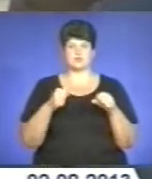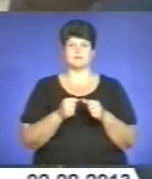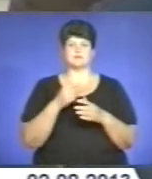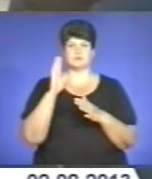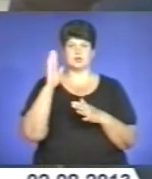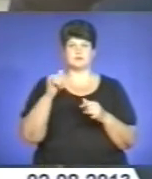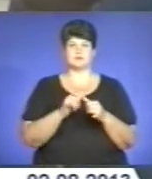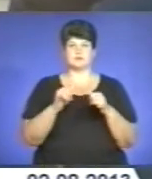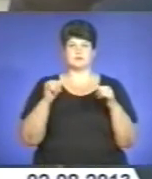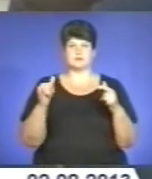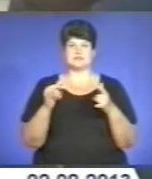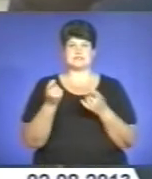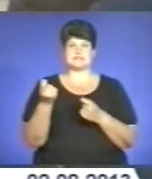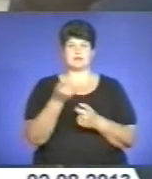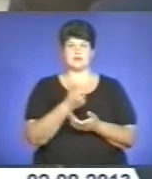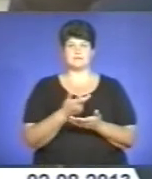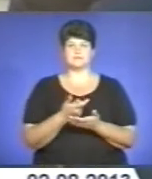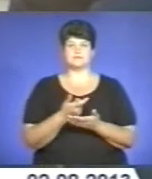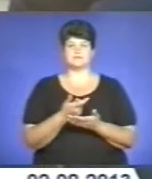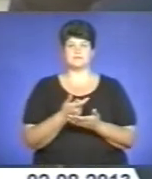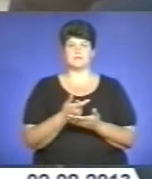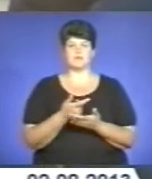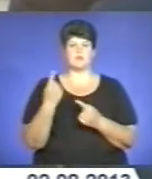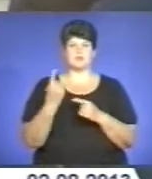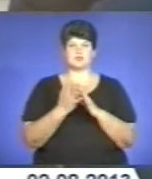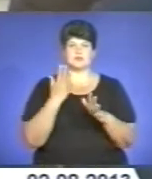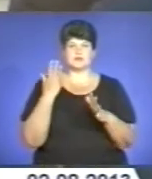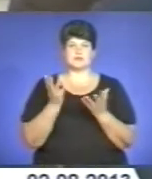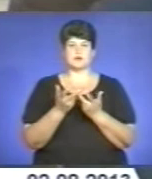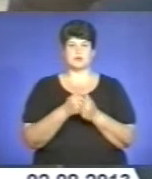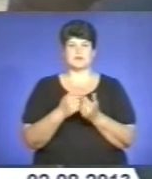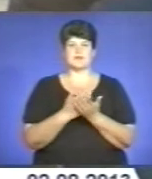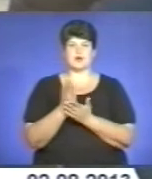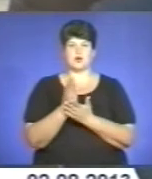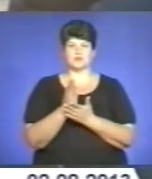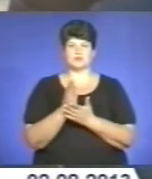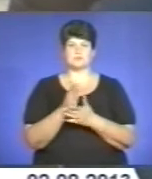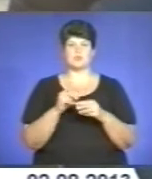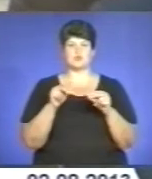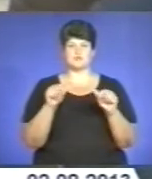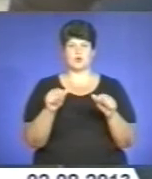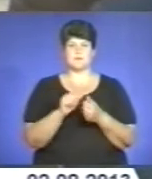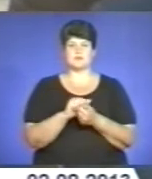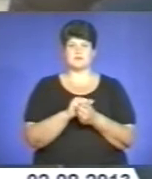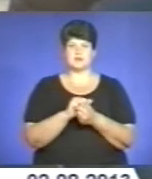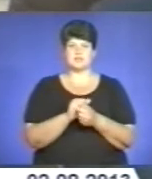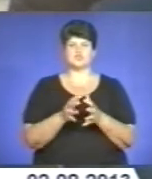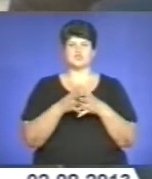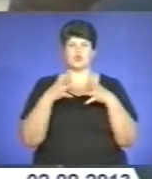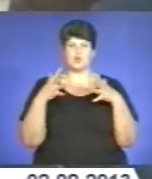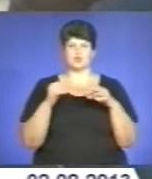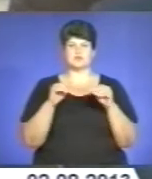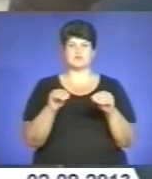вартості зернових культур. Насамперед, за рахунок підвищення якості посівного матеріалу і широкого застосування